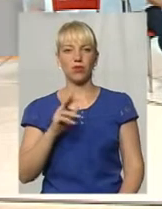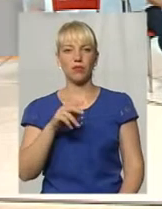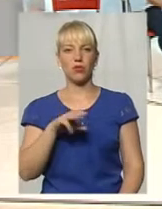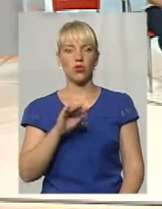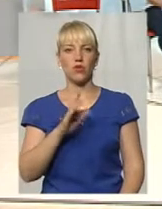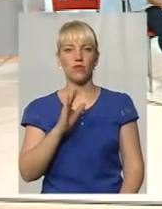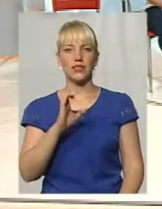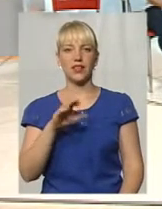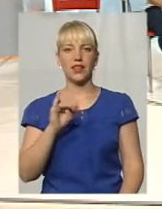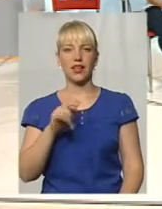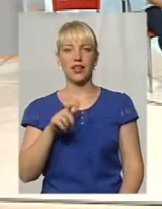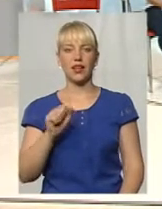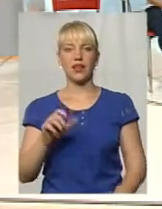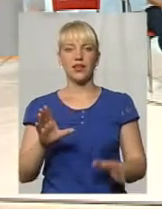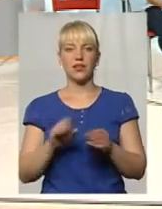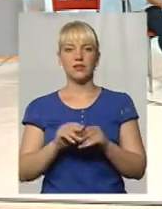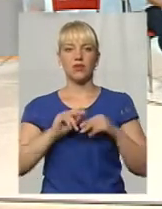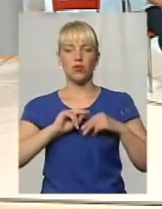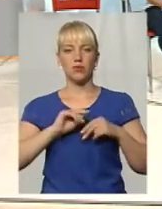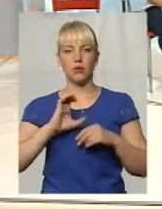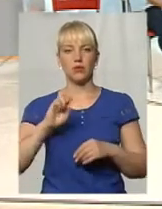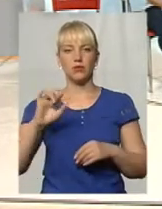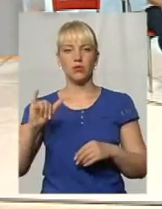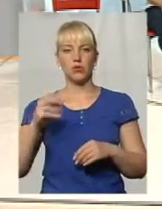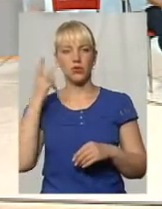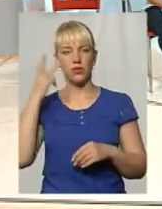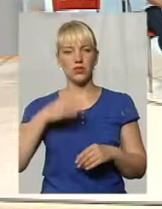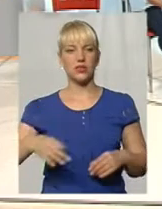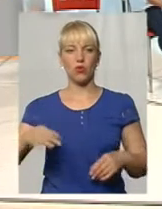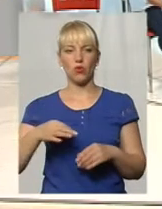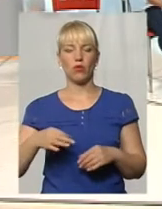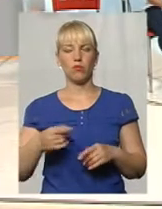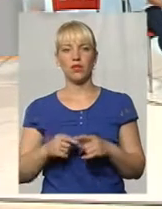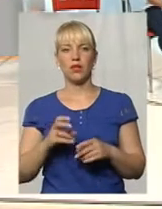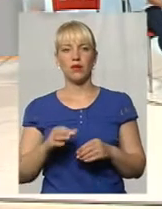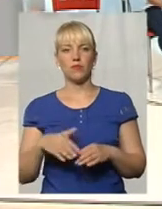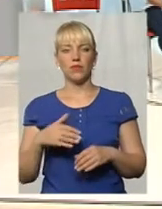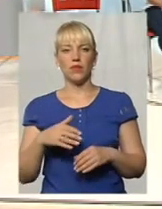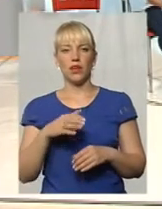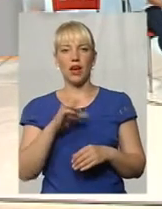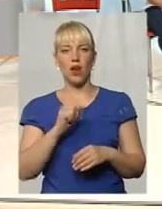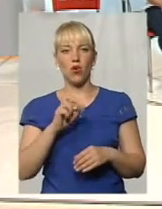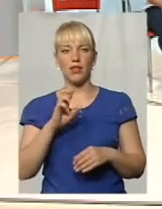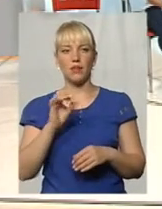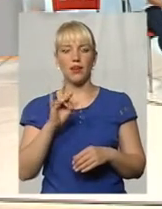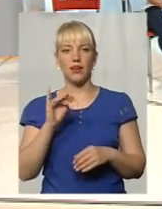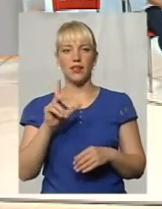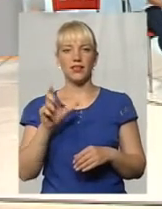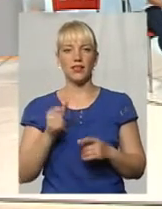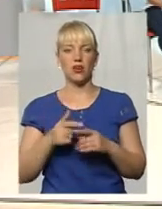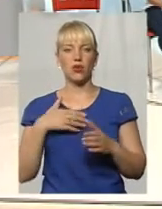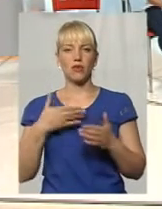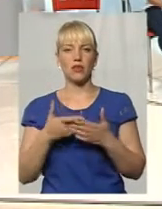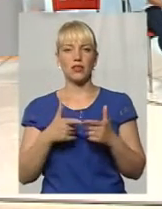Товстига, співробітник управління Служби безпеки України в Хмельницькій області, по праву руку від мене Альона Береза, громадська